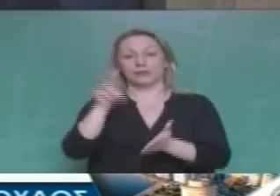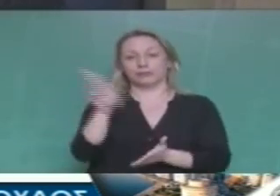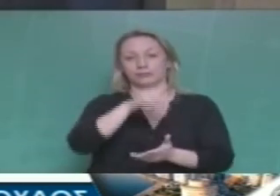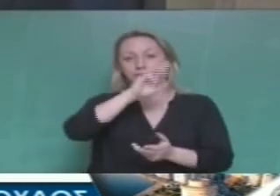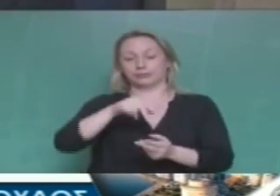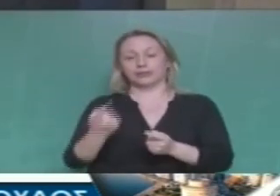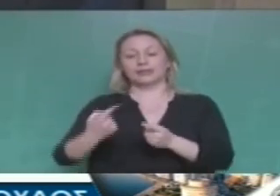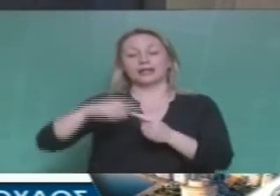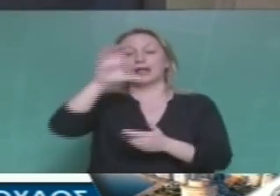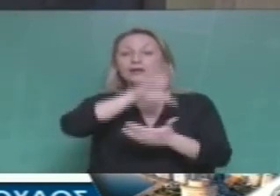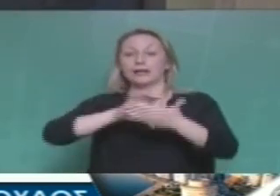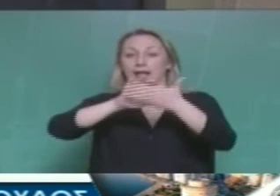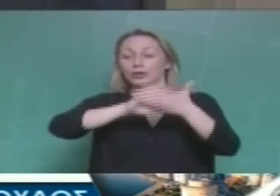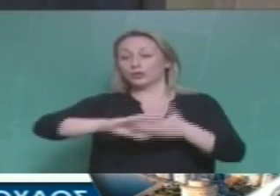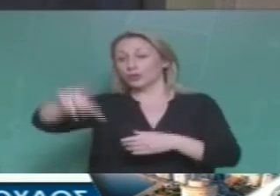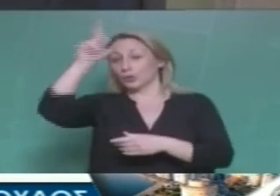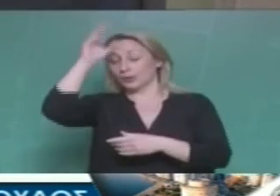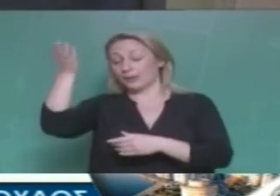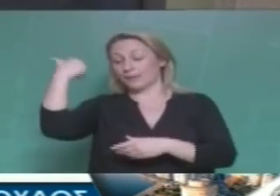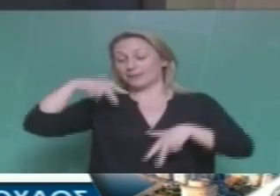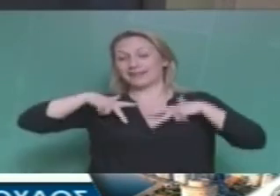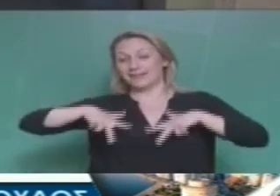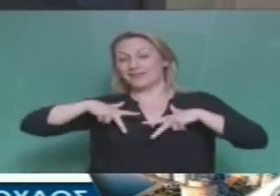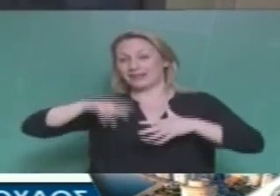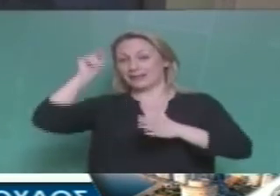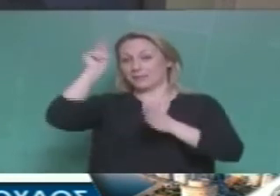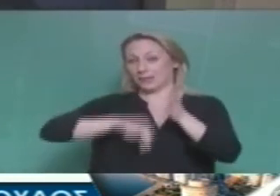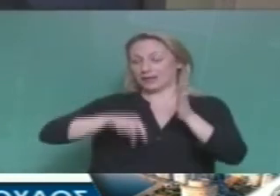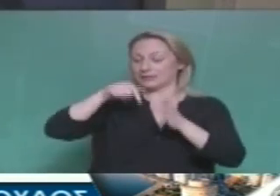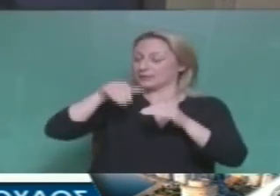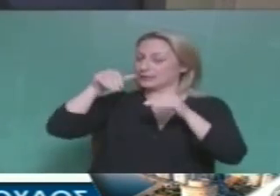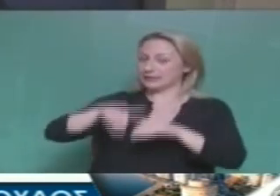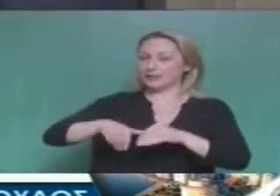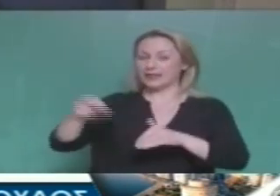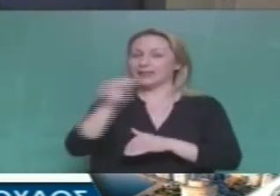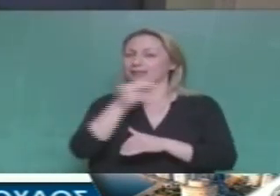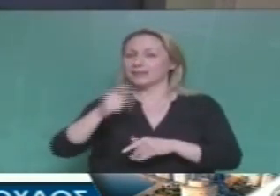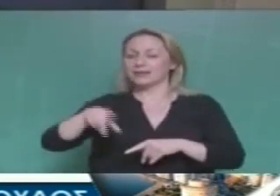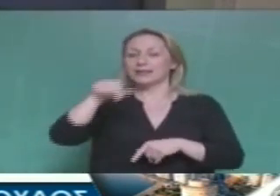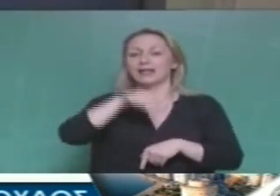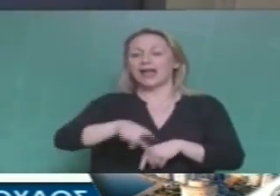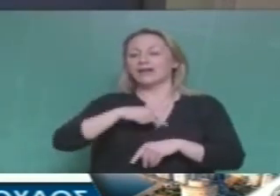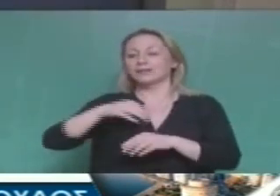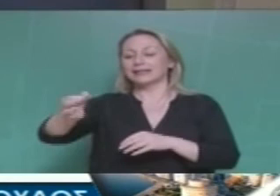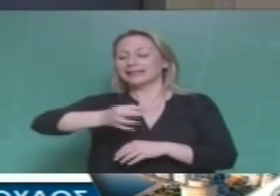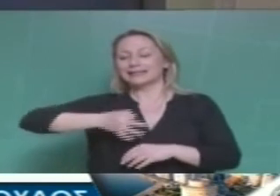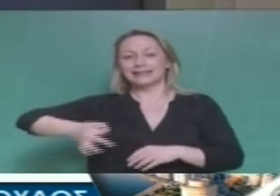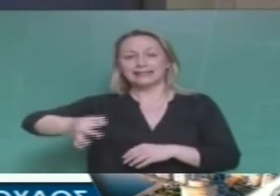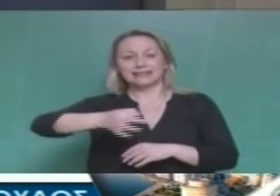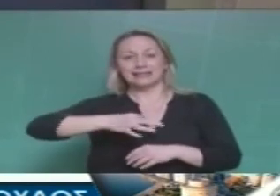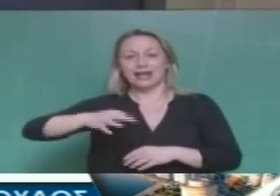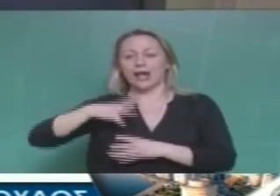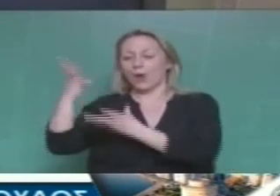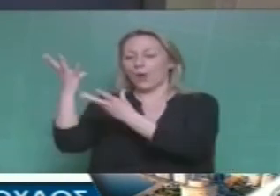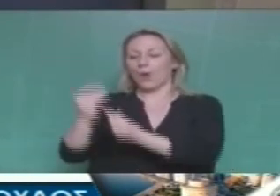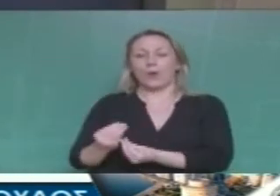δήλωσης της Ευρωπαϊκής Ένωσης Τουρκίας που υπέγραψε η προηγούμενη κυβέρνηση και σέβεται η σημερινή για να απεγκλωβιστούν από τα νησιά χιλιάδες πρόσφυγες